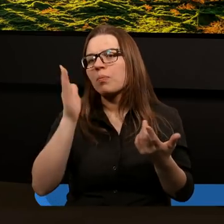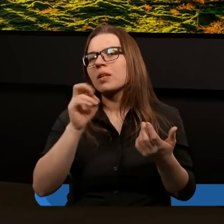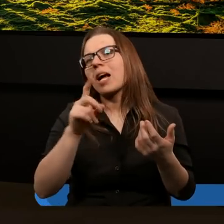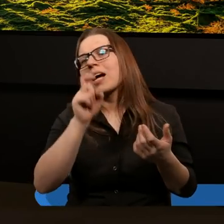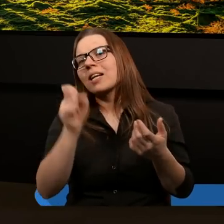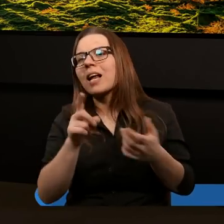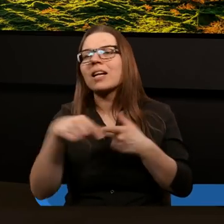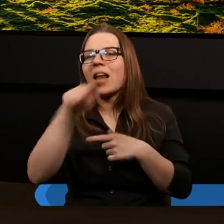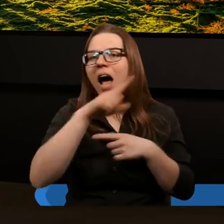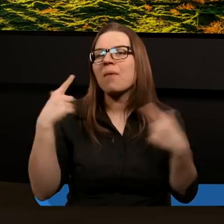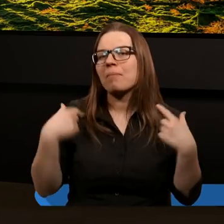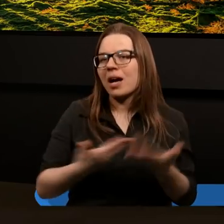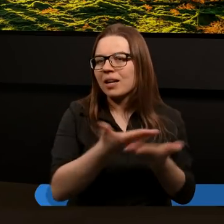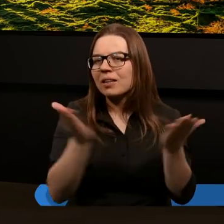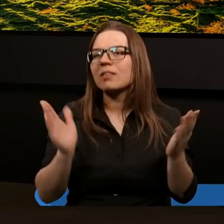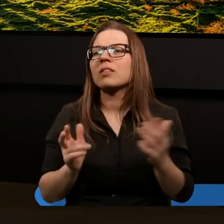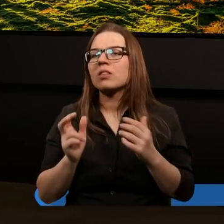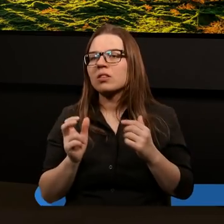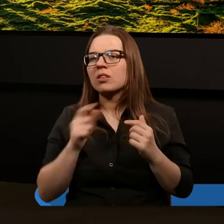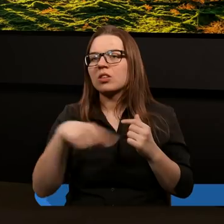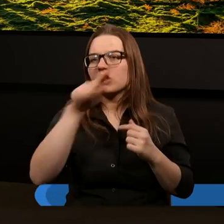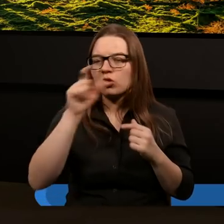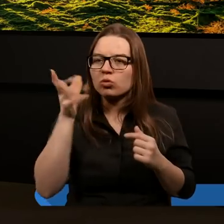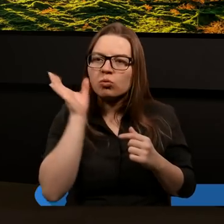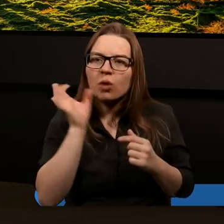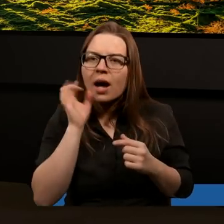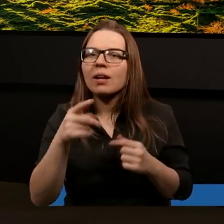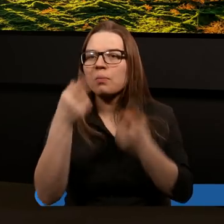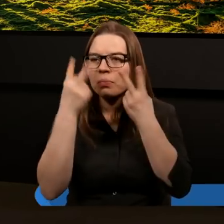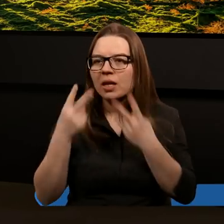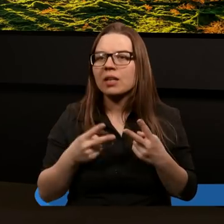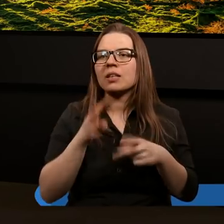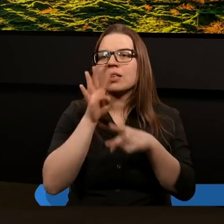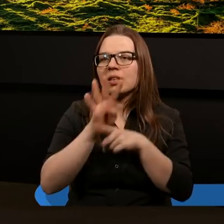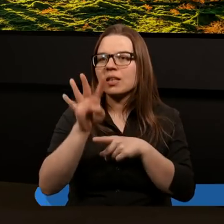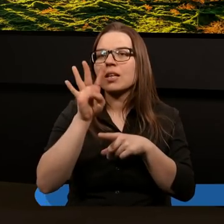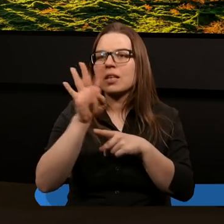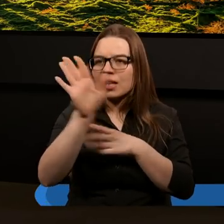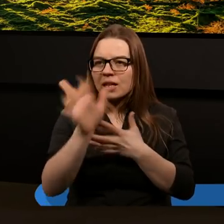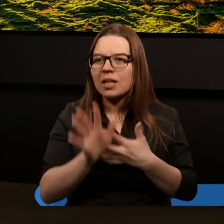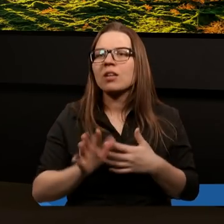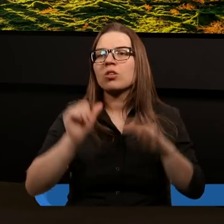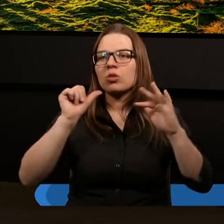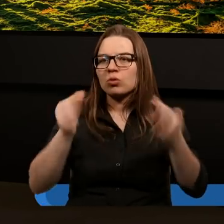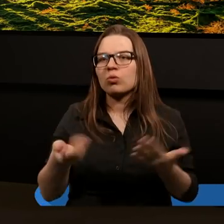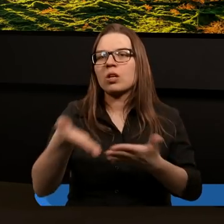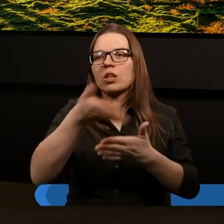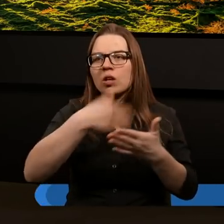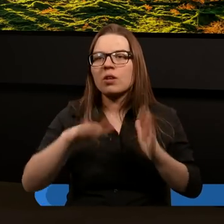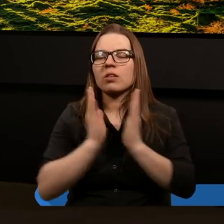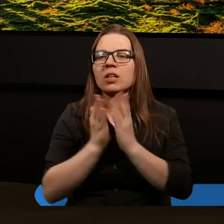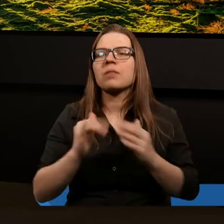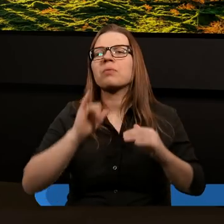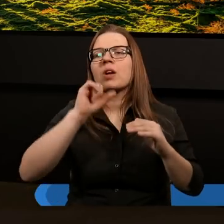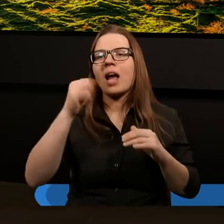taką zagadką dla Państwa, którzy nas dzisiaj słuchacie. Przeczytajcie czternasty tekst szóstego rozdziału